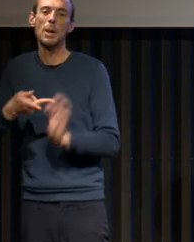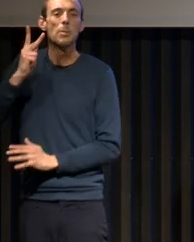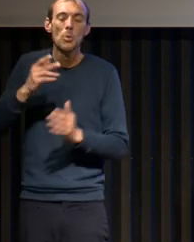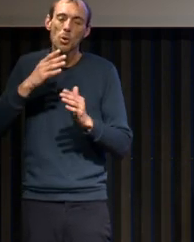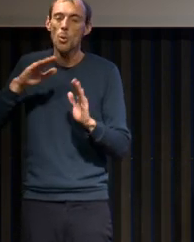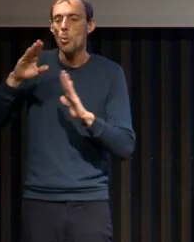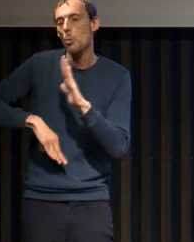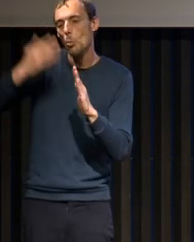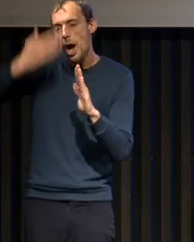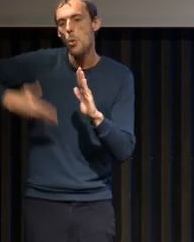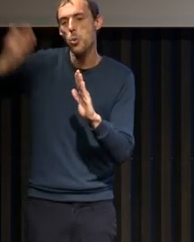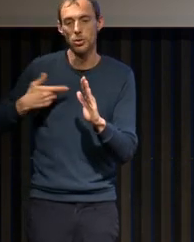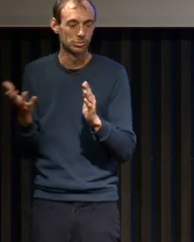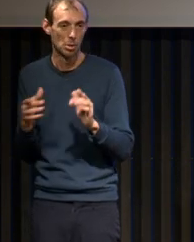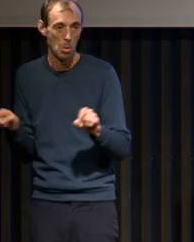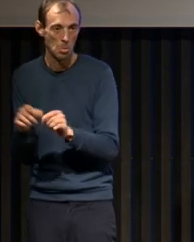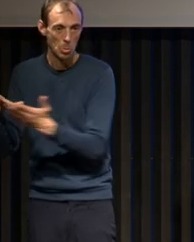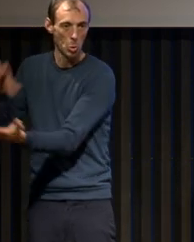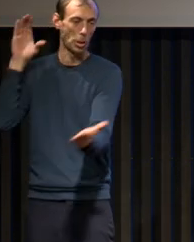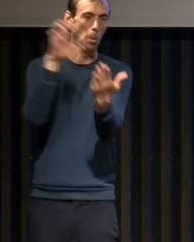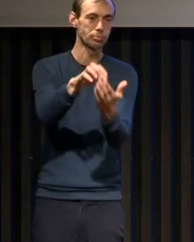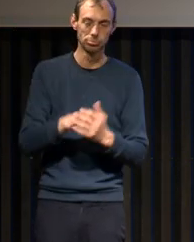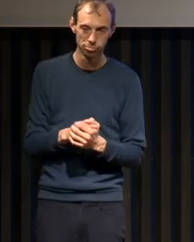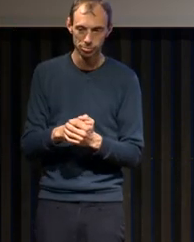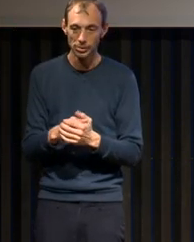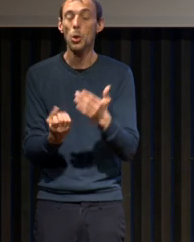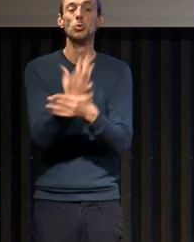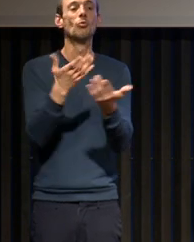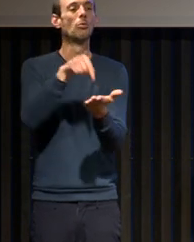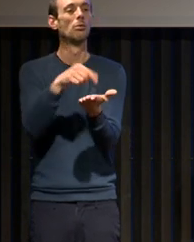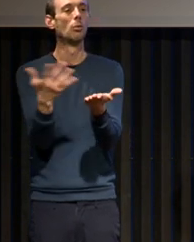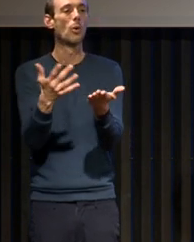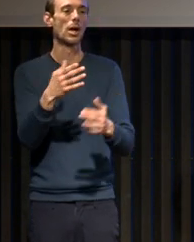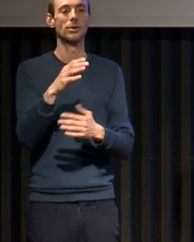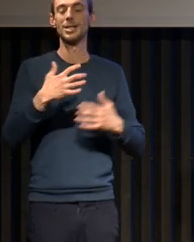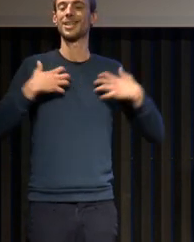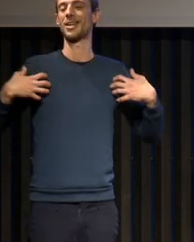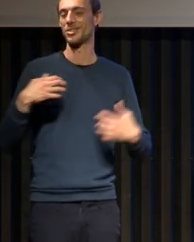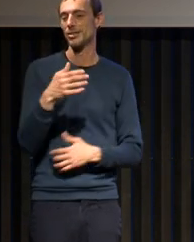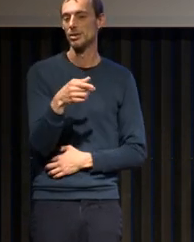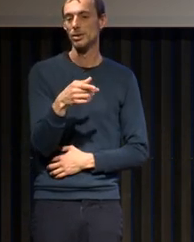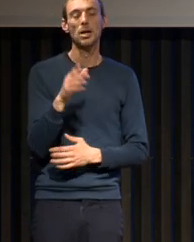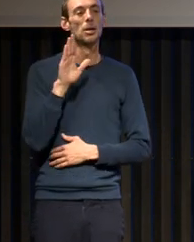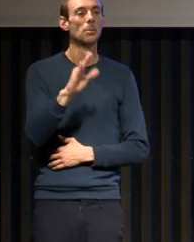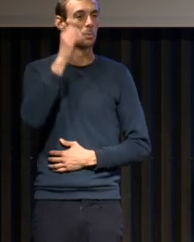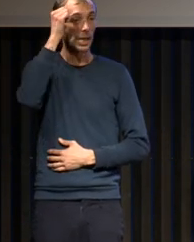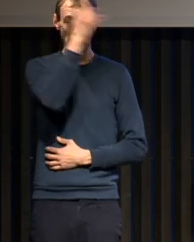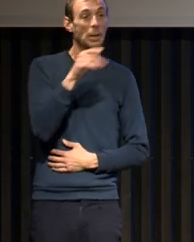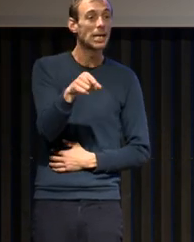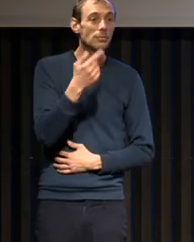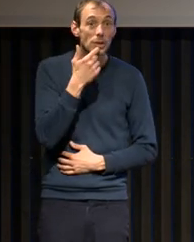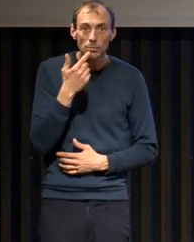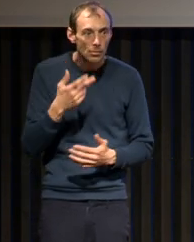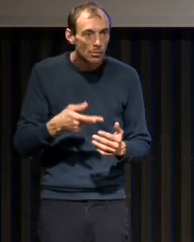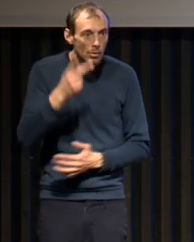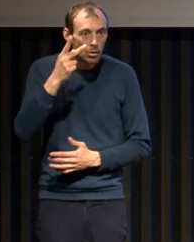même les figures sont les mêmes, il va le publier dans Science, dans la plus grosse revue de médecine et de science au monde,'est-à-dire celle qui a le plus